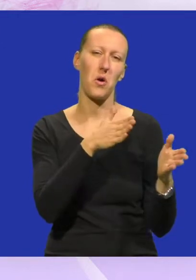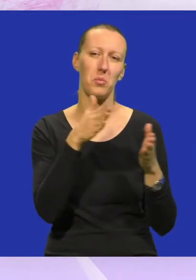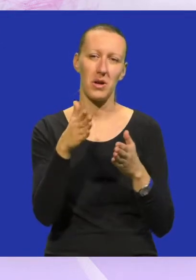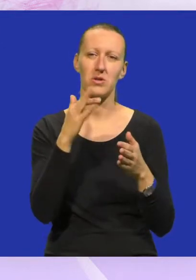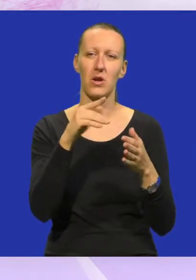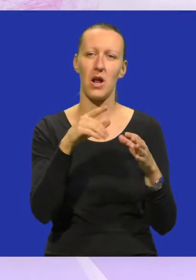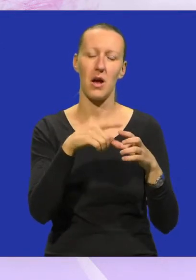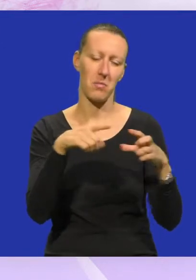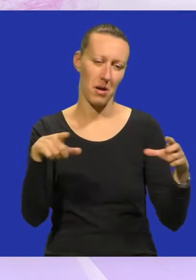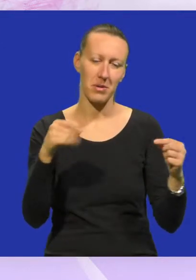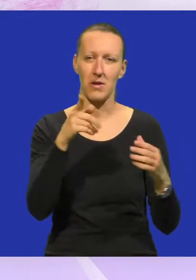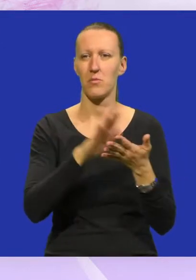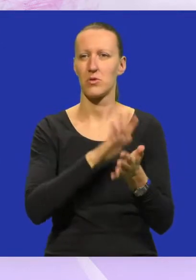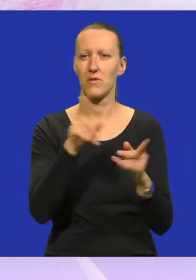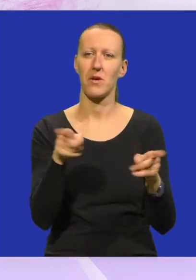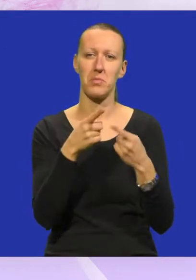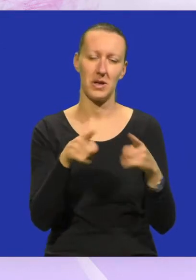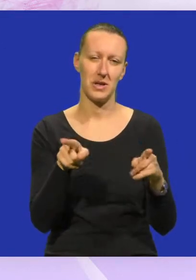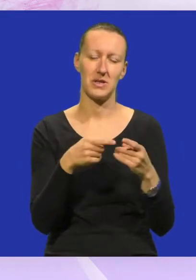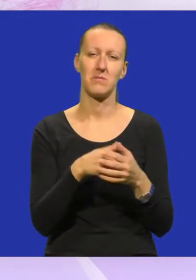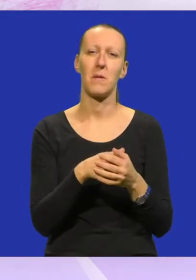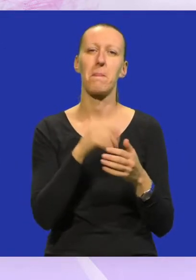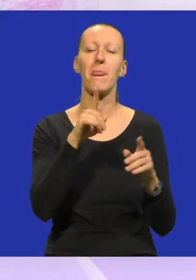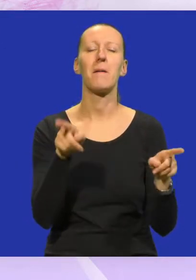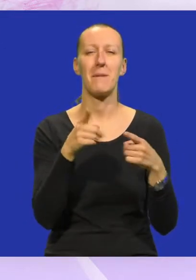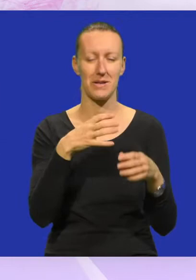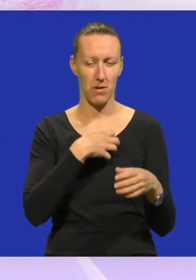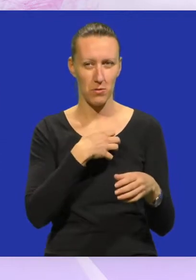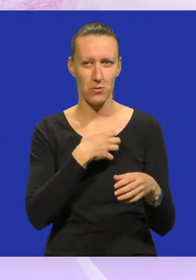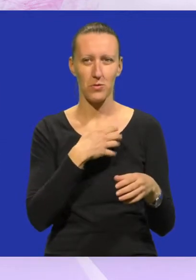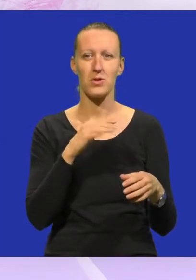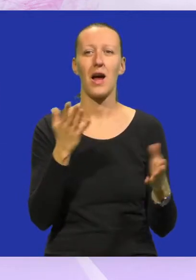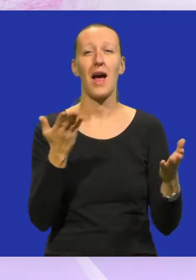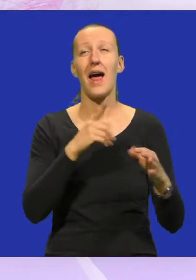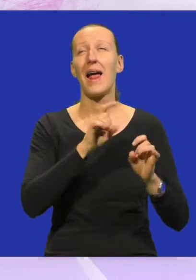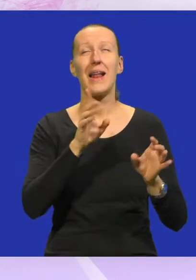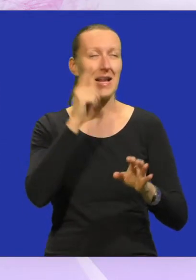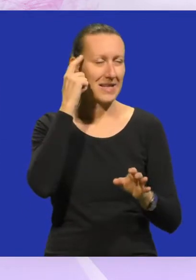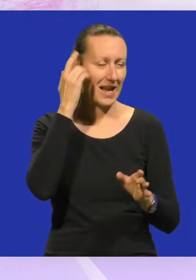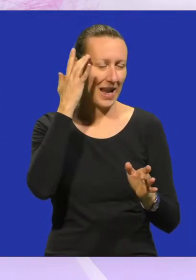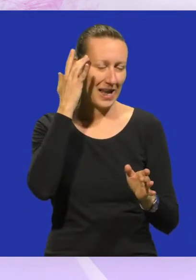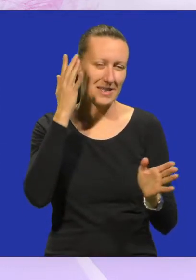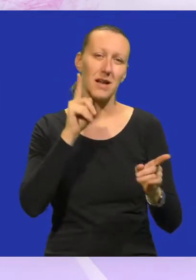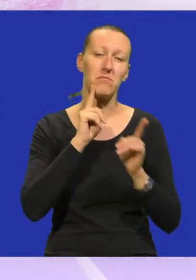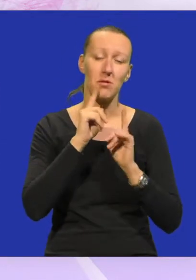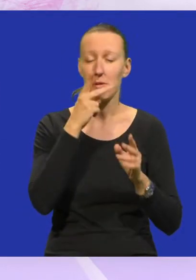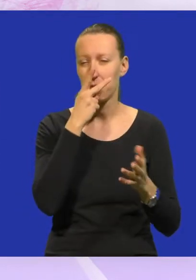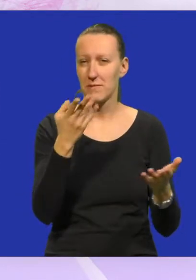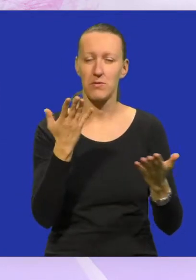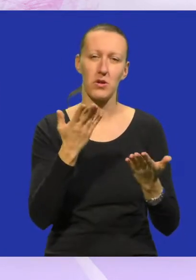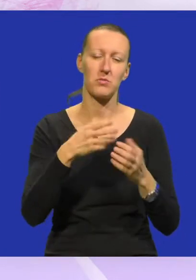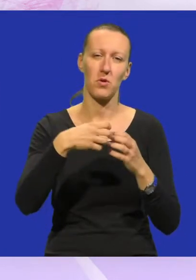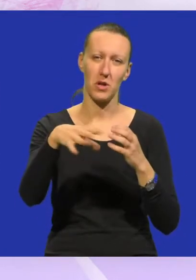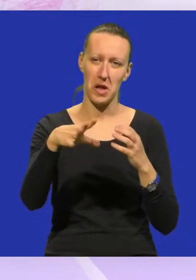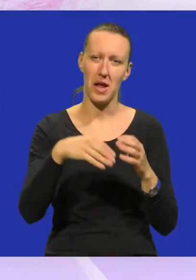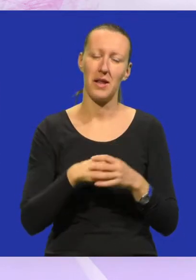na papir i je to nastala takva pjesma. Znači pjesnik u duši? Ha, nikad se ne zna. Eto, probamo pa vidimo šta ćemo